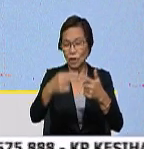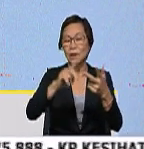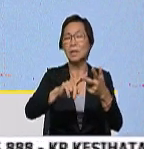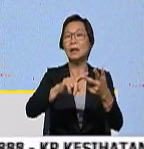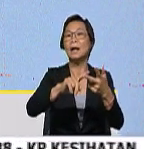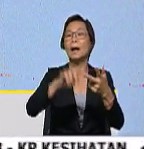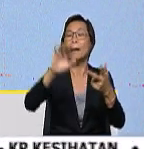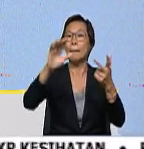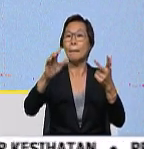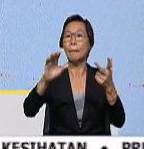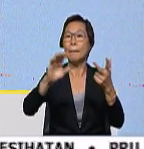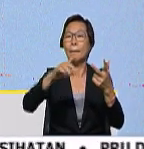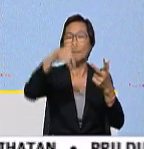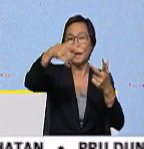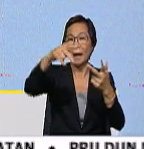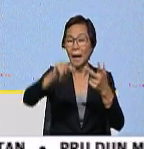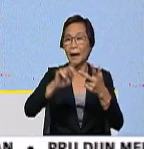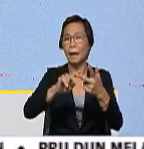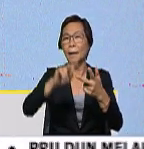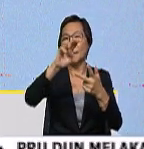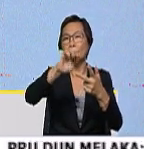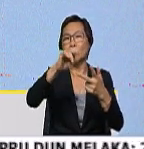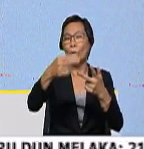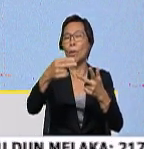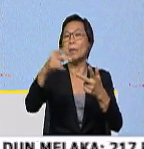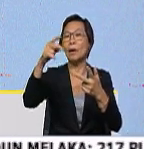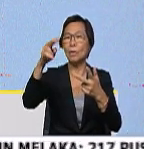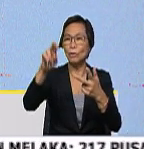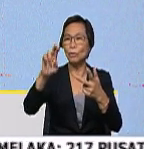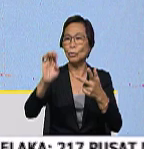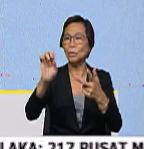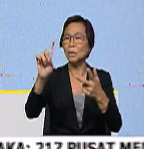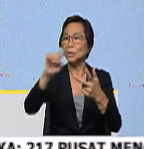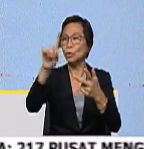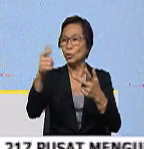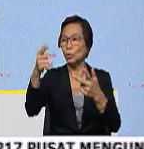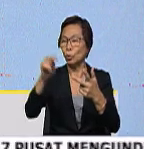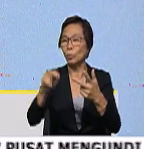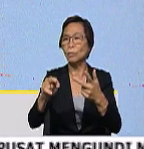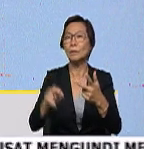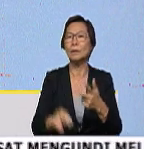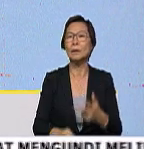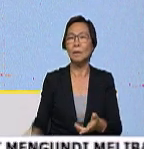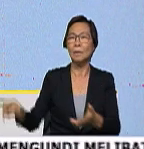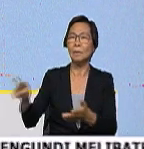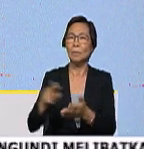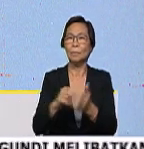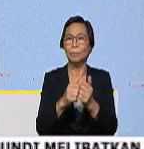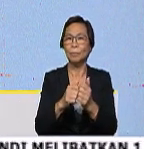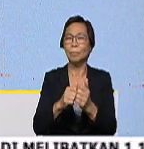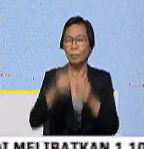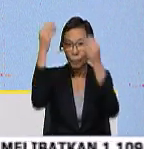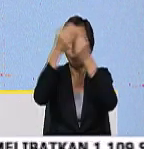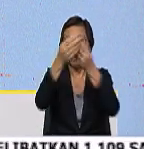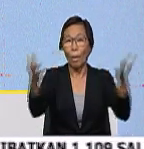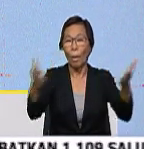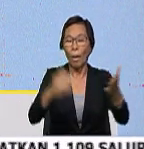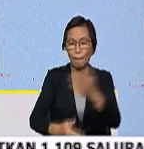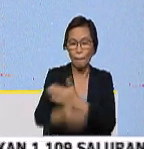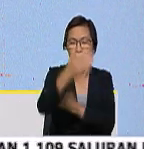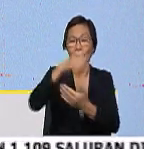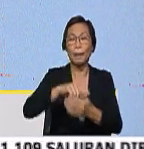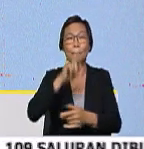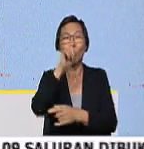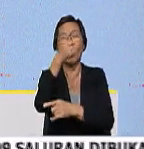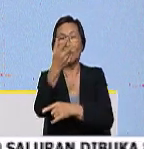nasional calon Pekatan Nasional iaitu Encik Mwarizwan Mustafa itu adalah laporan yang dapat saya kongsikan bersama dengan anda pada pagi ini yang saya hanya di